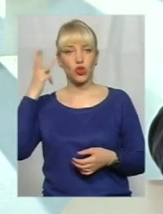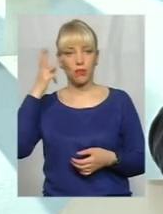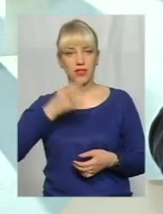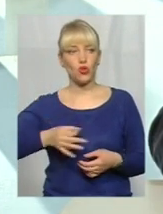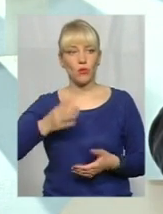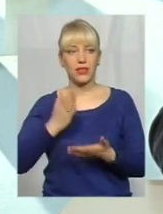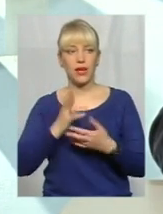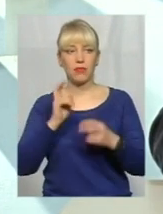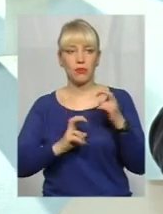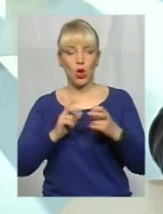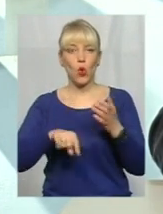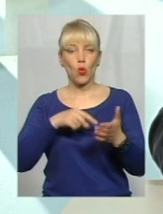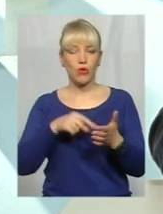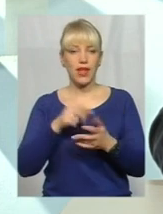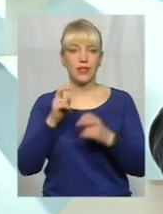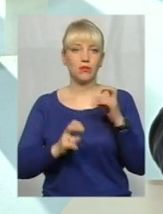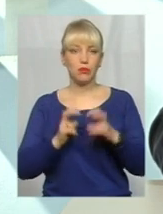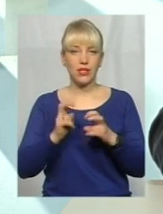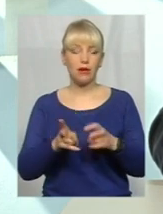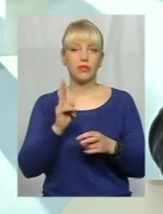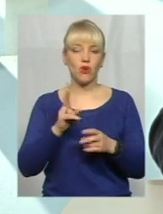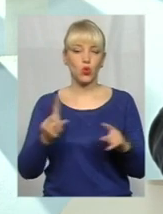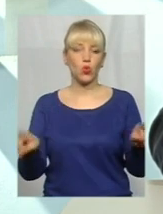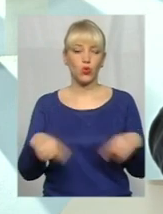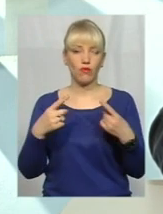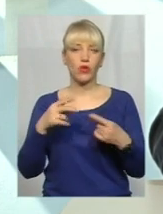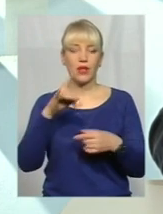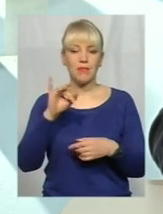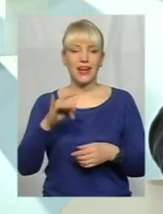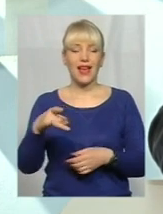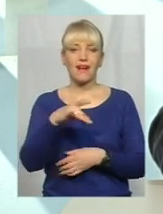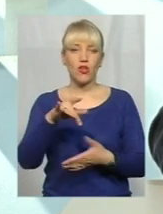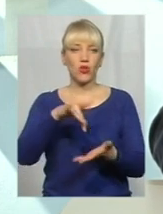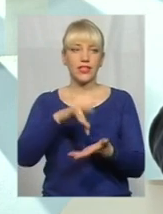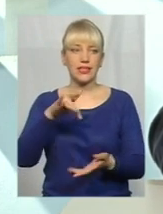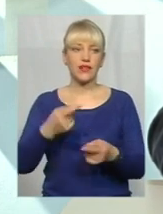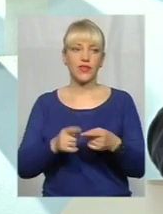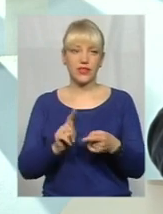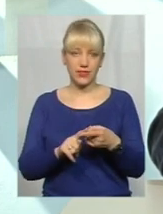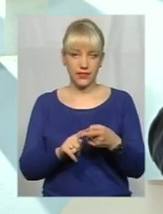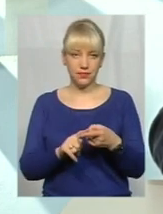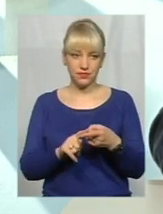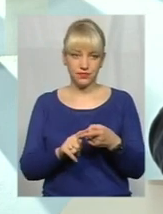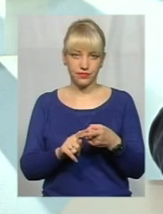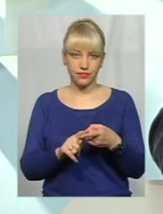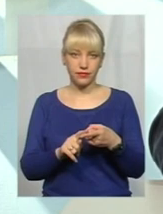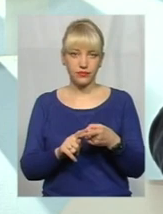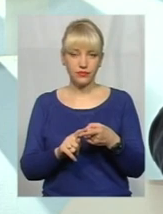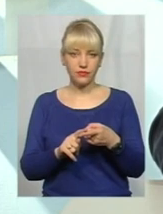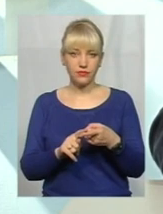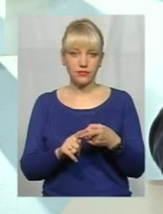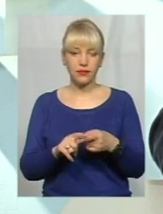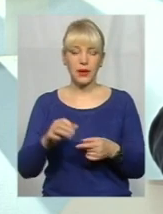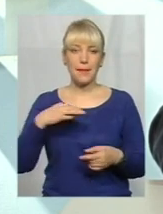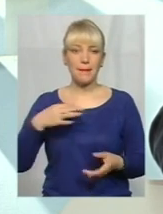підприємства, комунальні підприємства, які утворені при районних центрах. Це і в